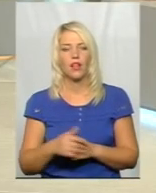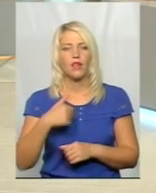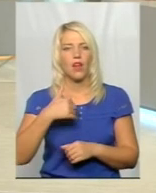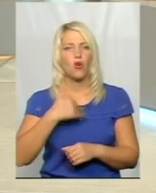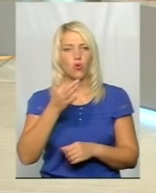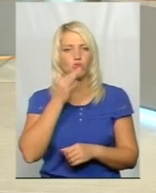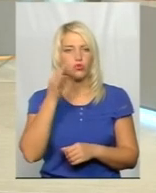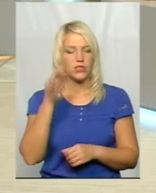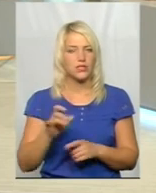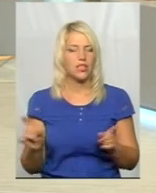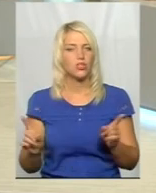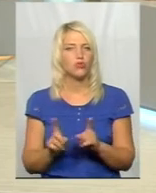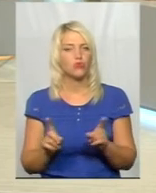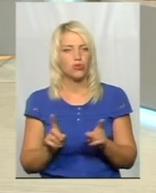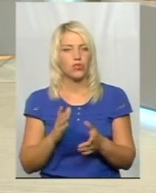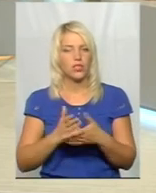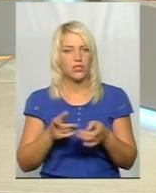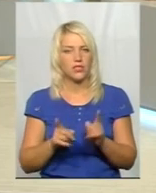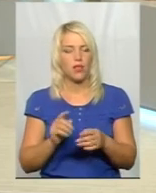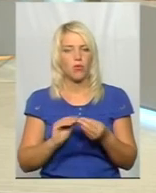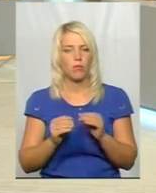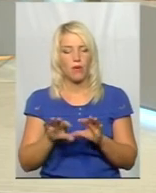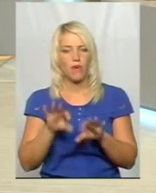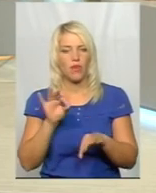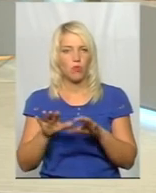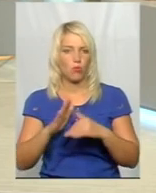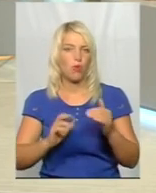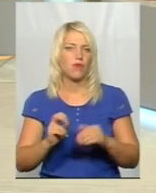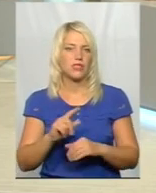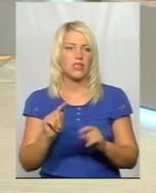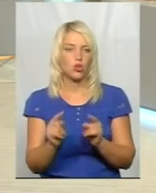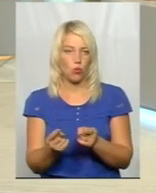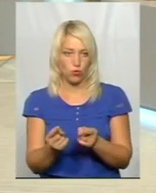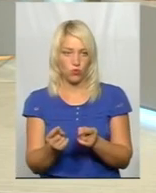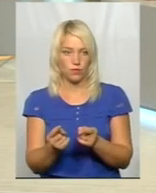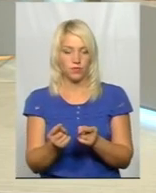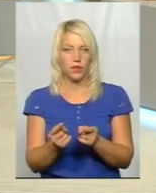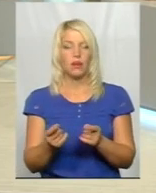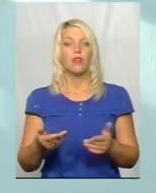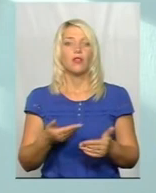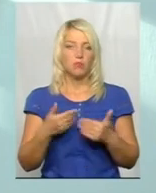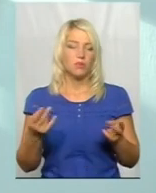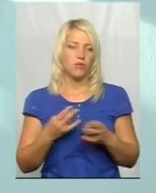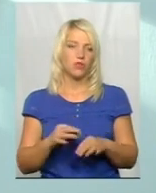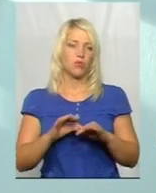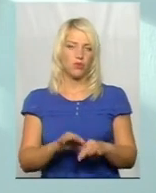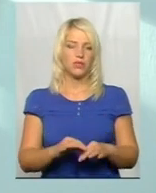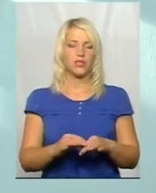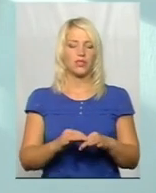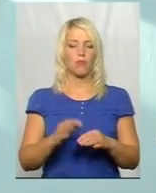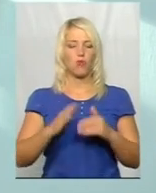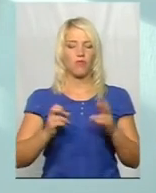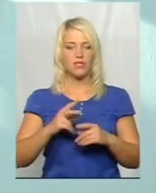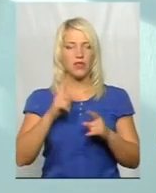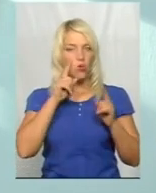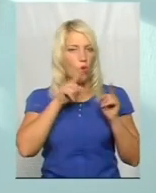є дійсно проблема вибору професій, тому ми повинні проводити професійну орієнтацію,